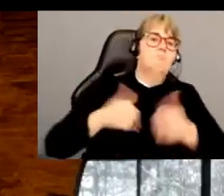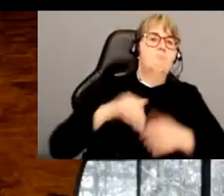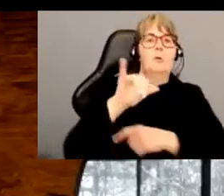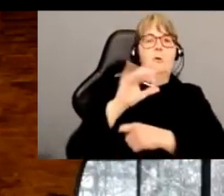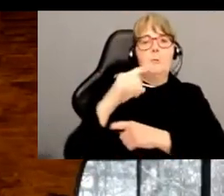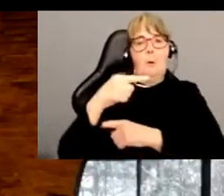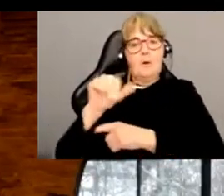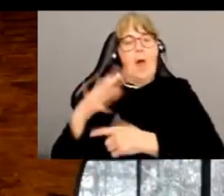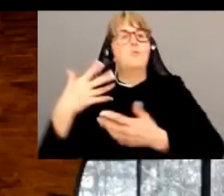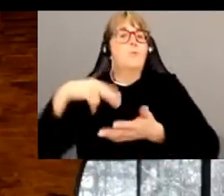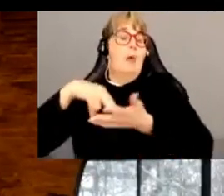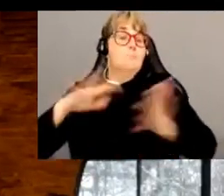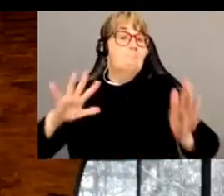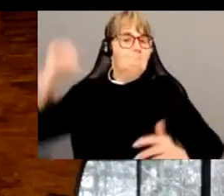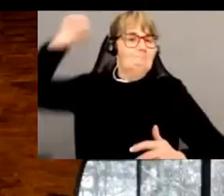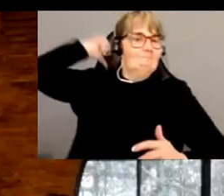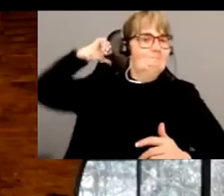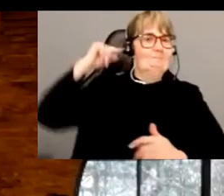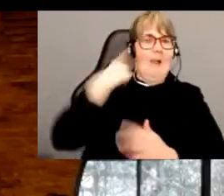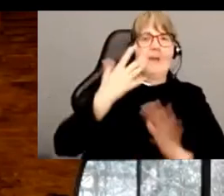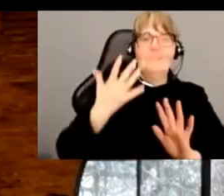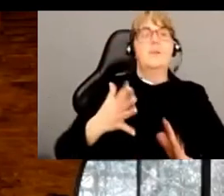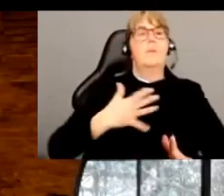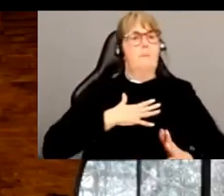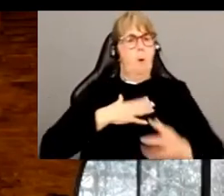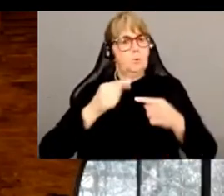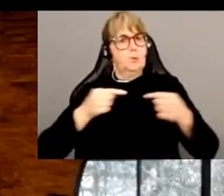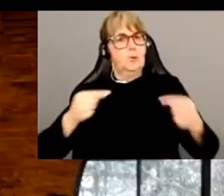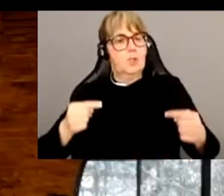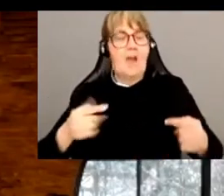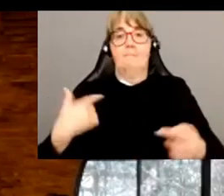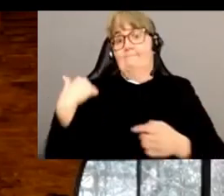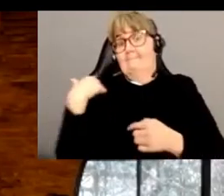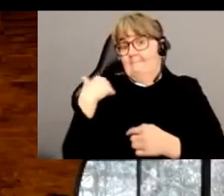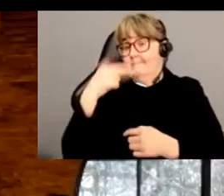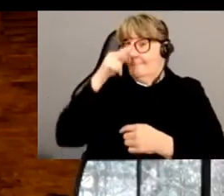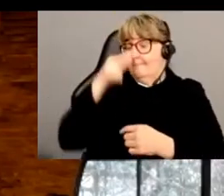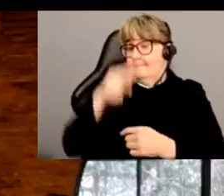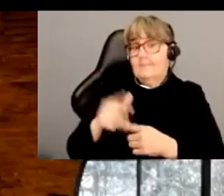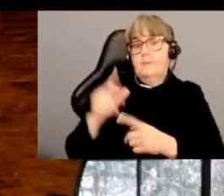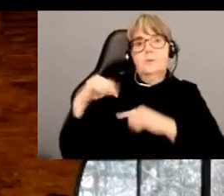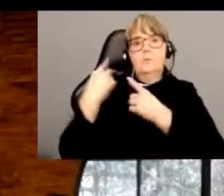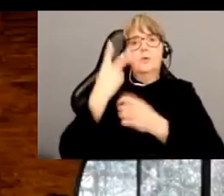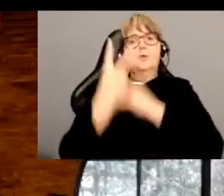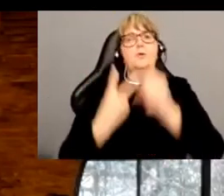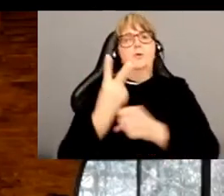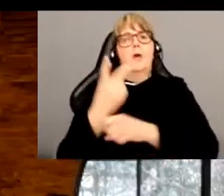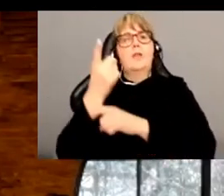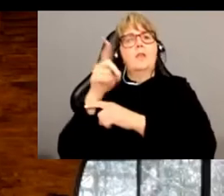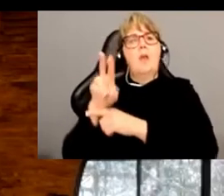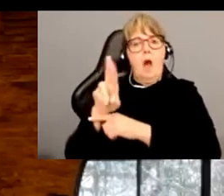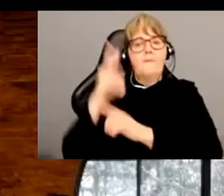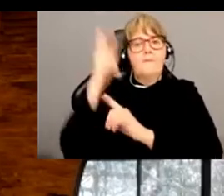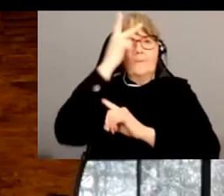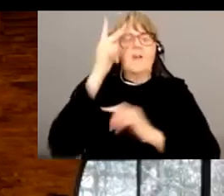Bonjour tout le monde, ça fait grand plaisir d'être ici. Un petit mot à mon sujet, donc, j'ai récemment complété, ça fait deux ans, un doctorat en